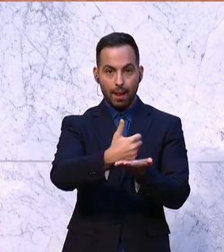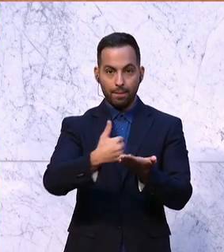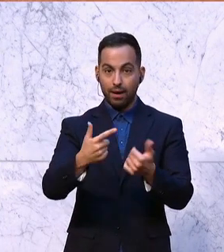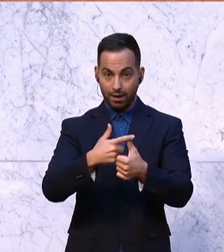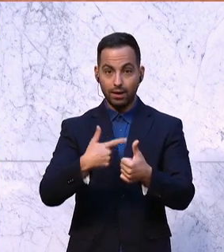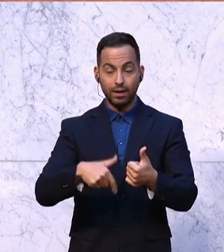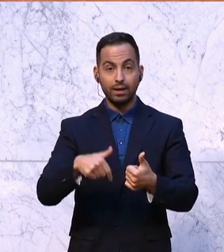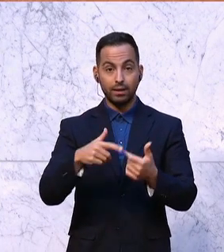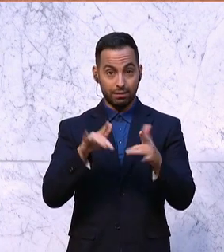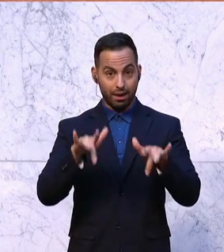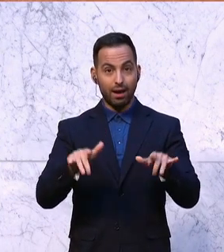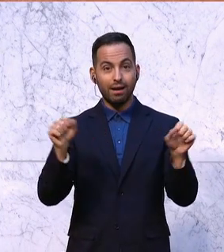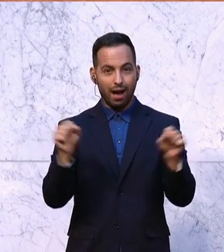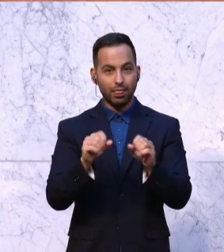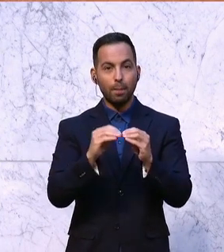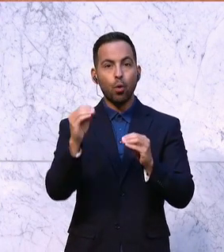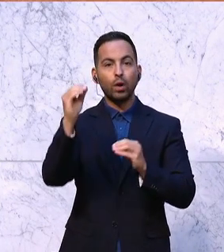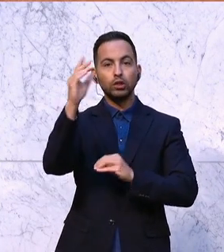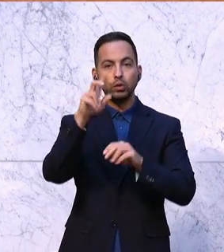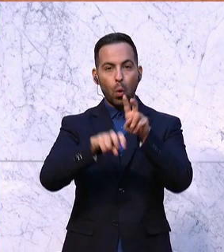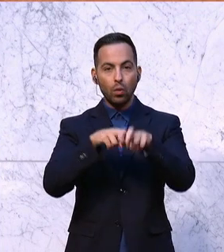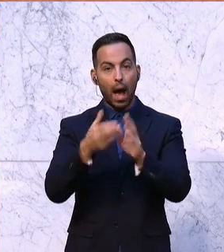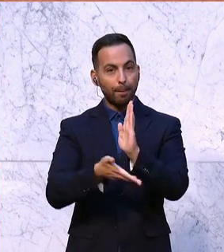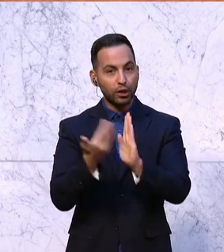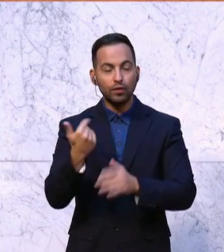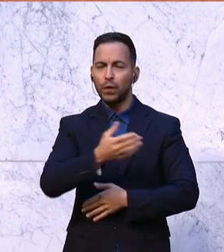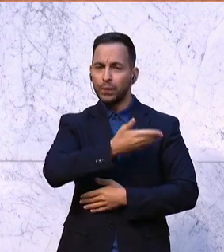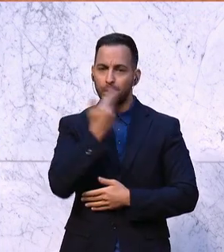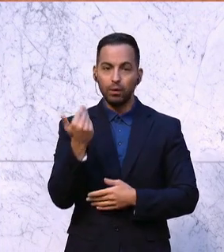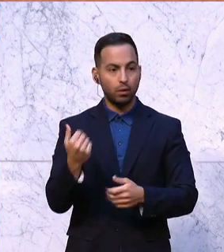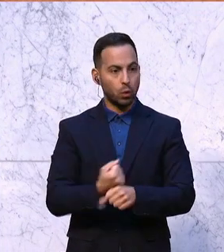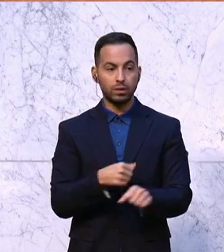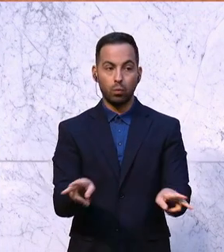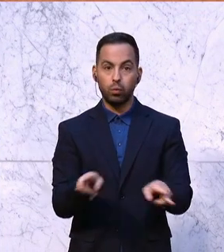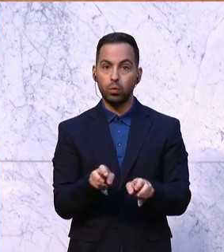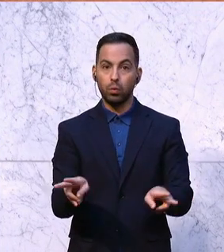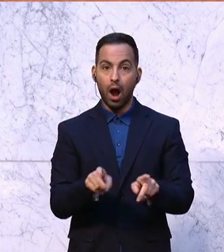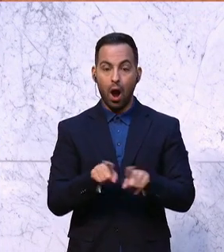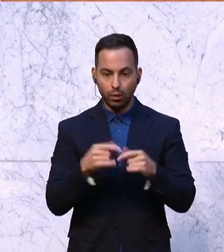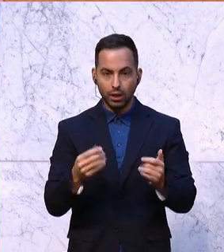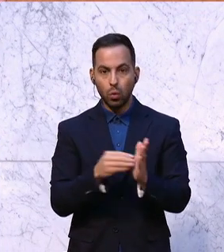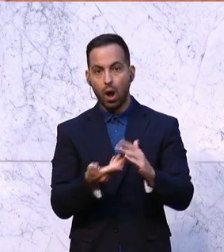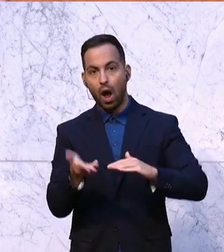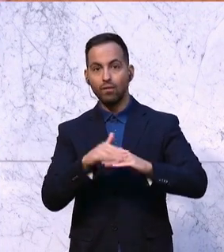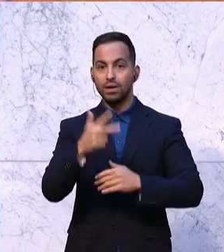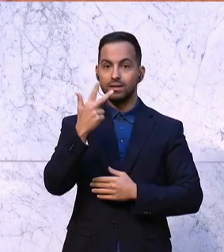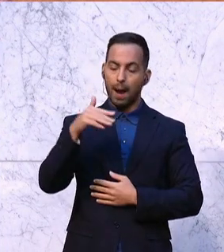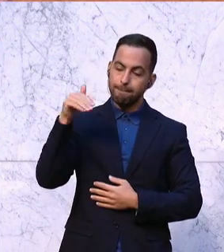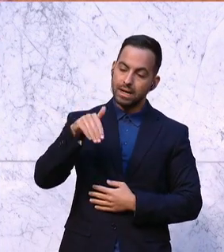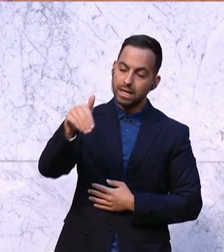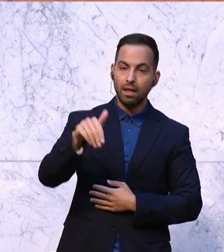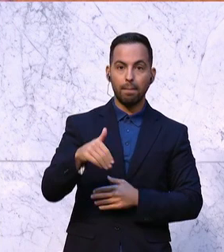der nicht abgeschafften kalten Progression, sondern auch 3 Milliarden Mehreinnahmen bei der